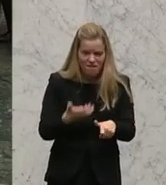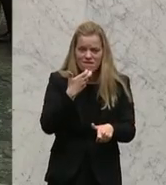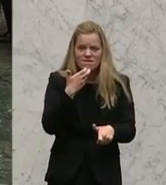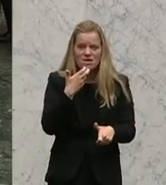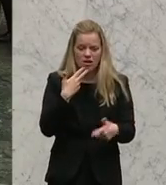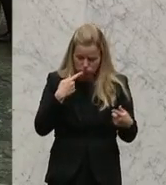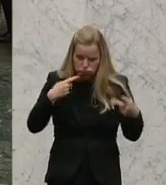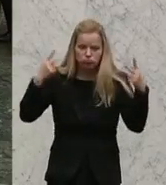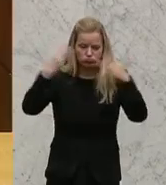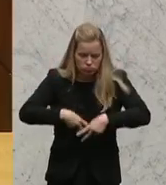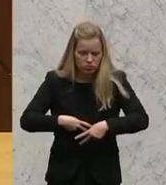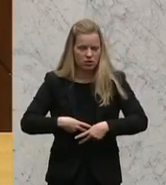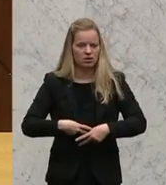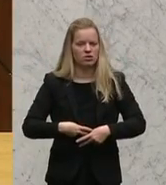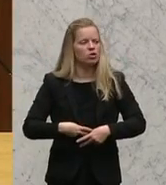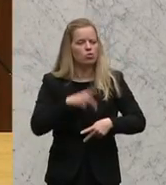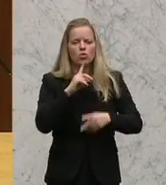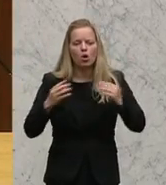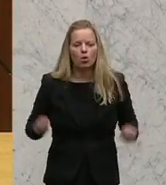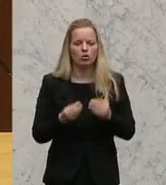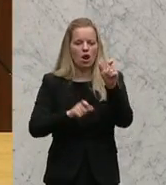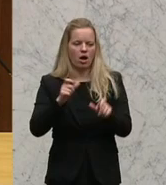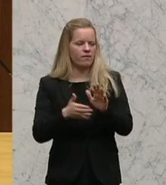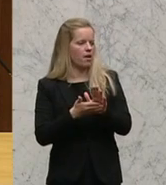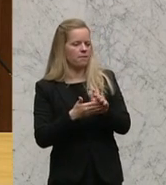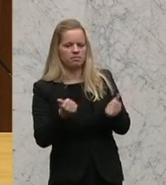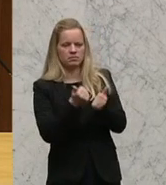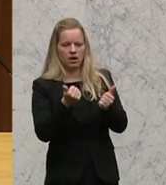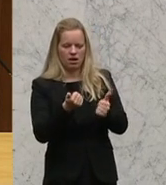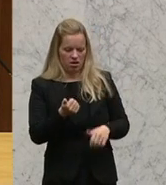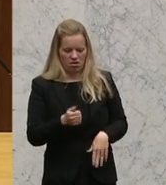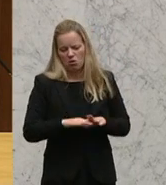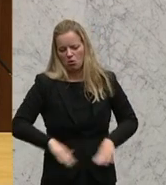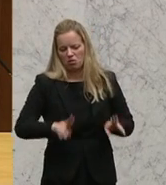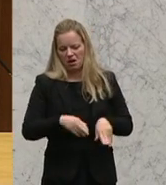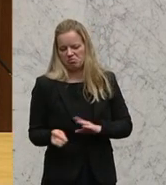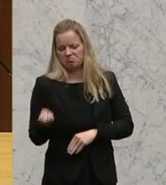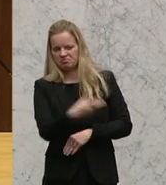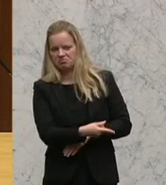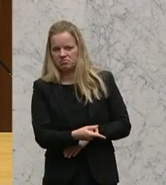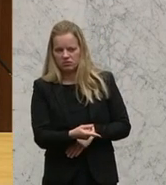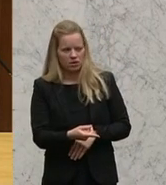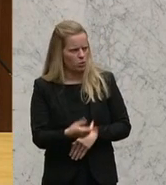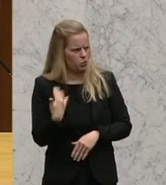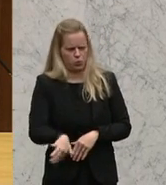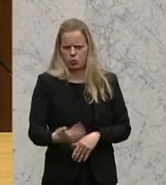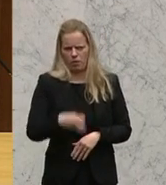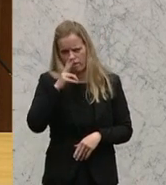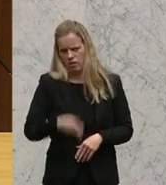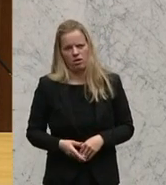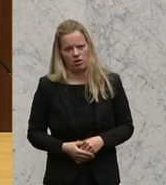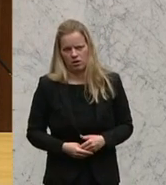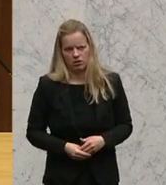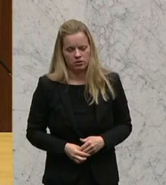auf dem Altar des Populismus grundlegende Grund- und Menschenrechte versucht zu opfern, das schlägt dem Fass im Grunde genommen nur den Boden aus.